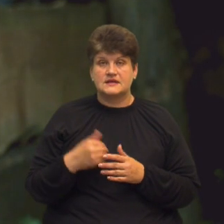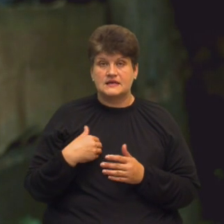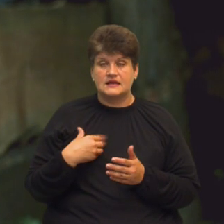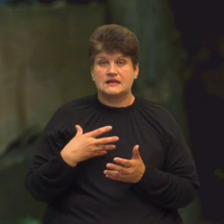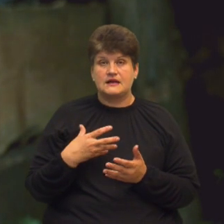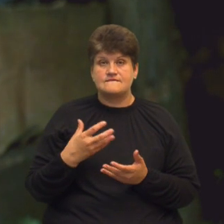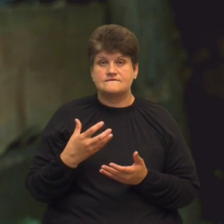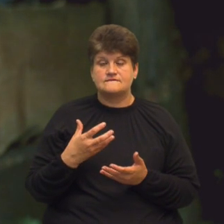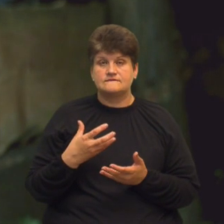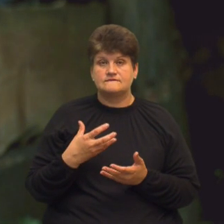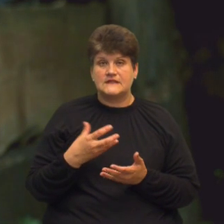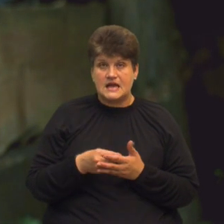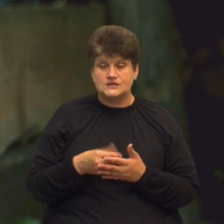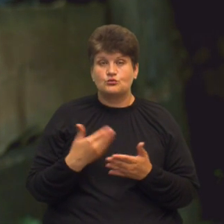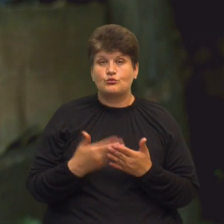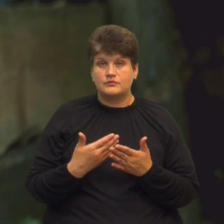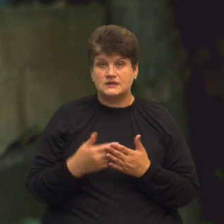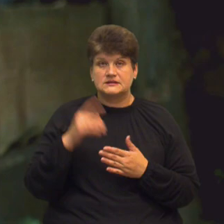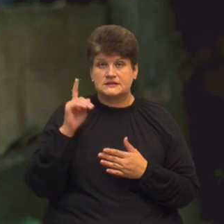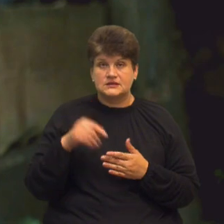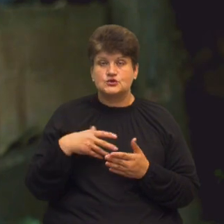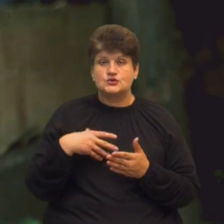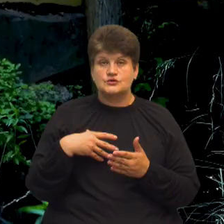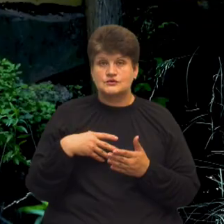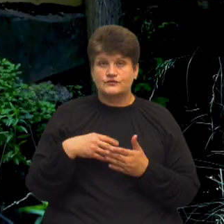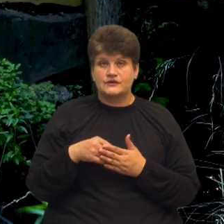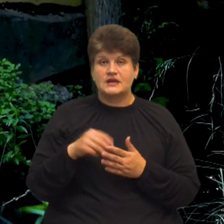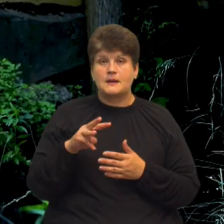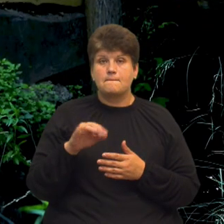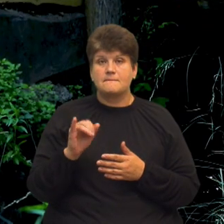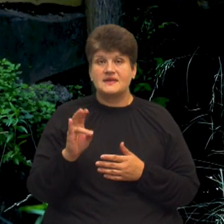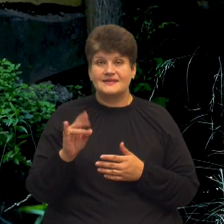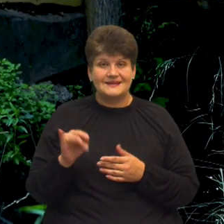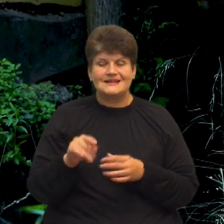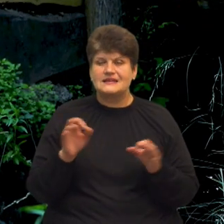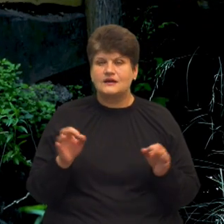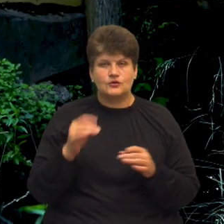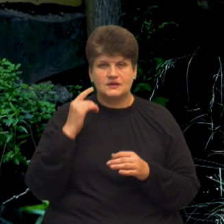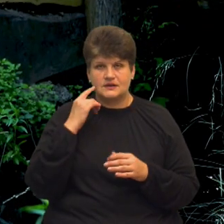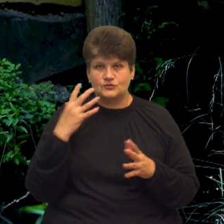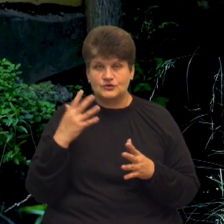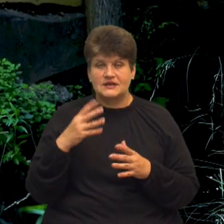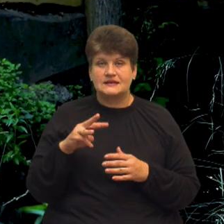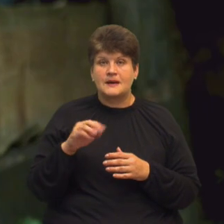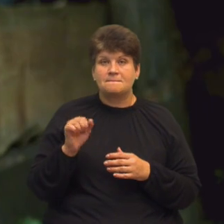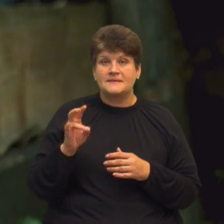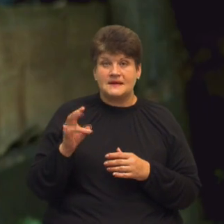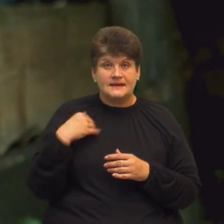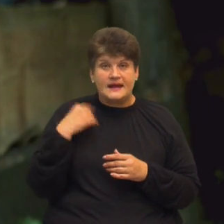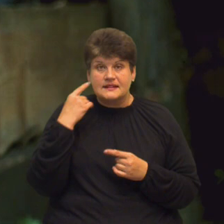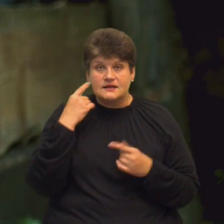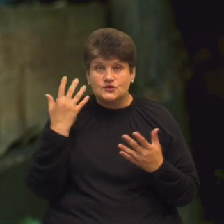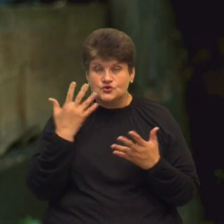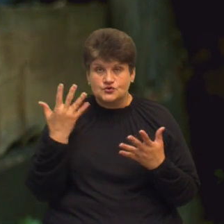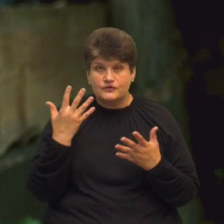прикладі переконався про те, що своєї міни ти ніколи не почуєш. Ця міна, яка летіла по мені, я її якраз не чув. Я був